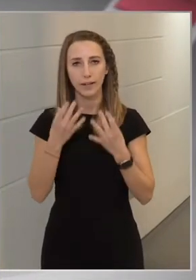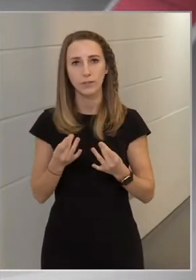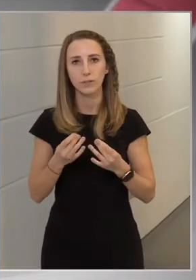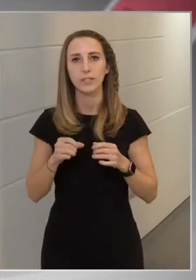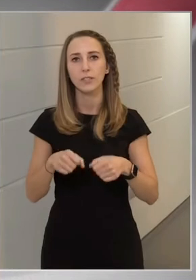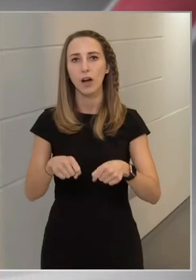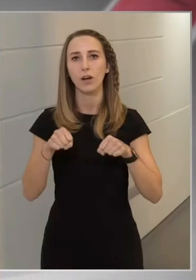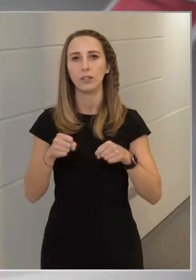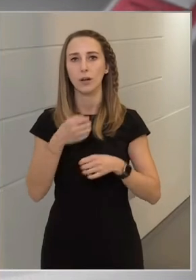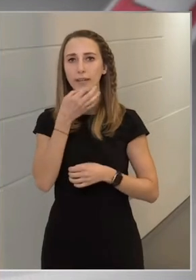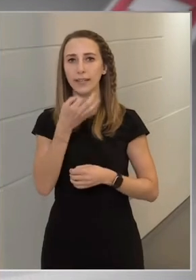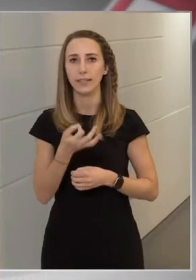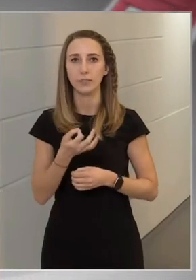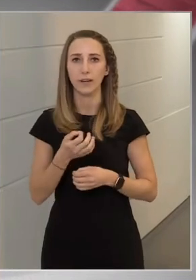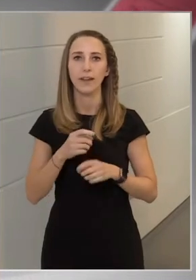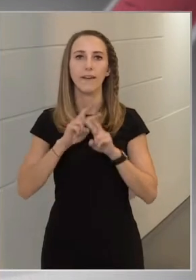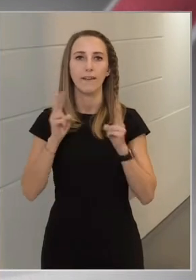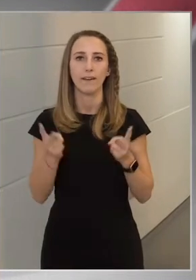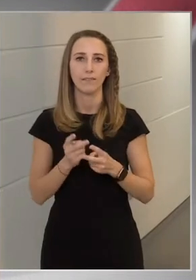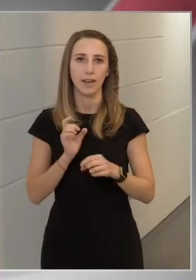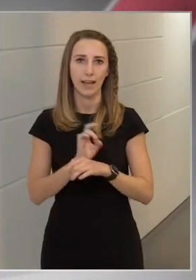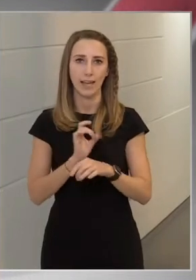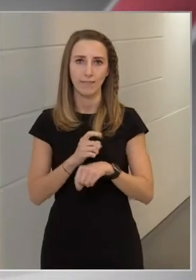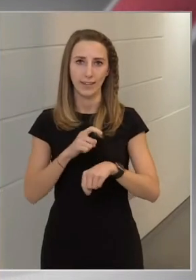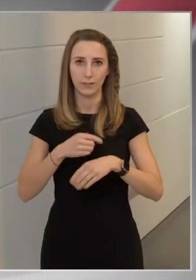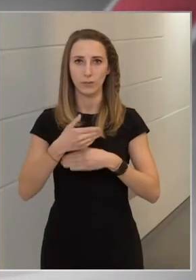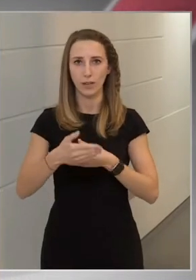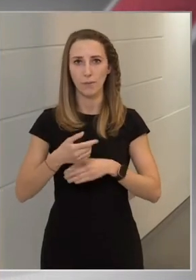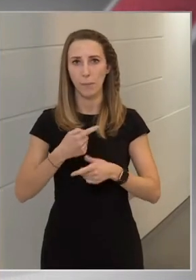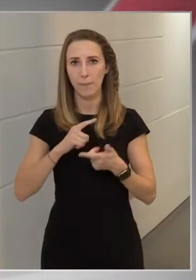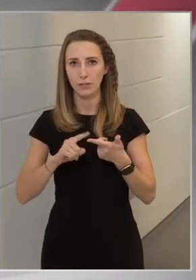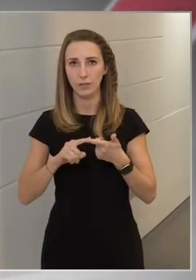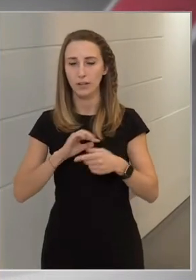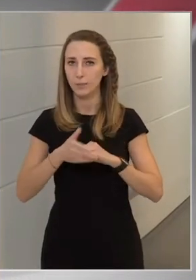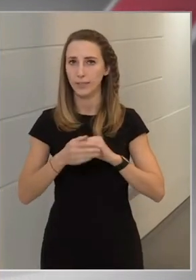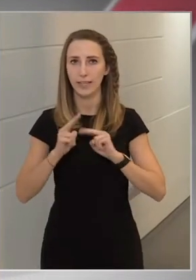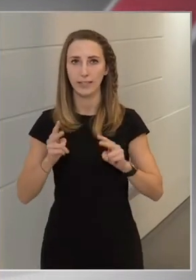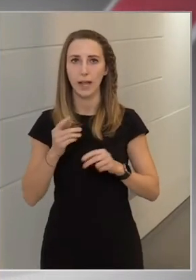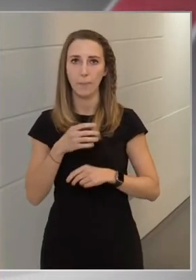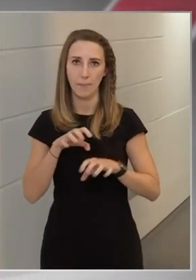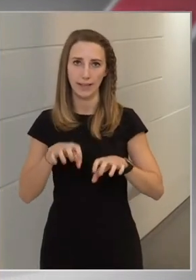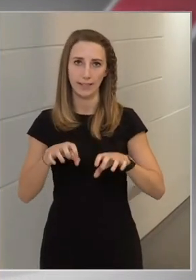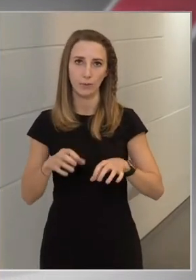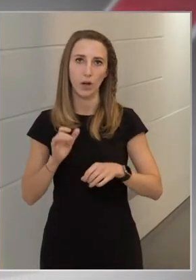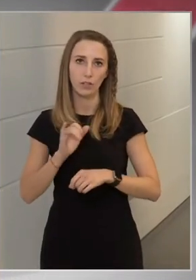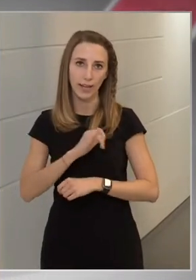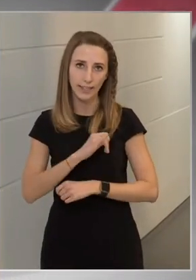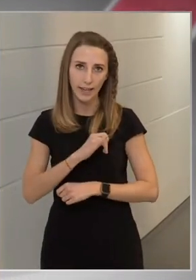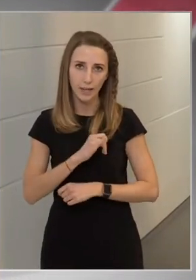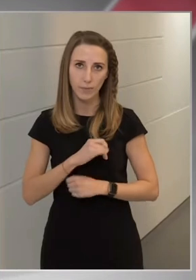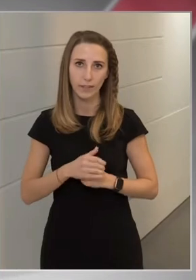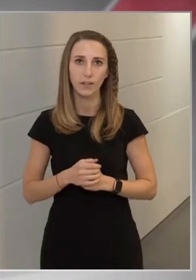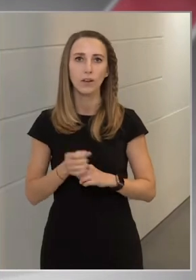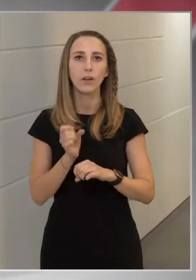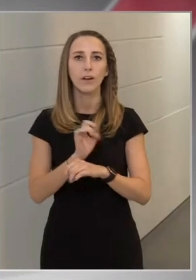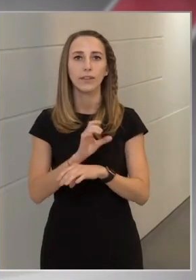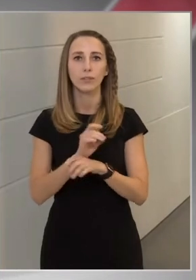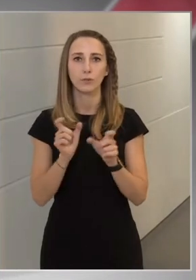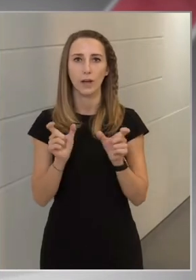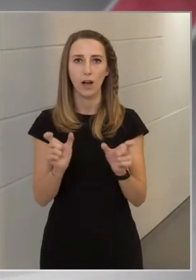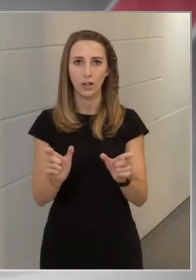hatalmi kérdések egy világjárvány időszakában másodlagosak, mindent meg kell tennünk annak érdekében, hogy a vírust